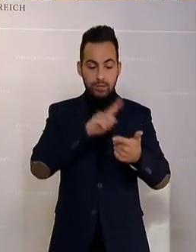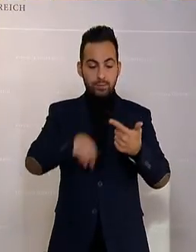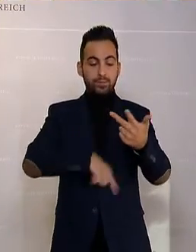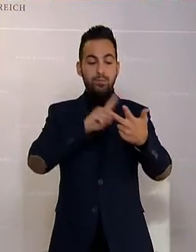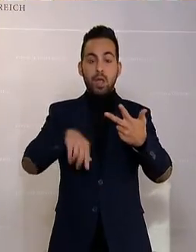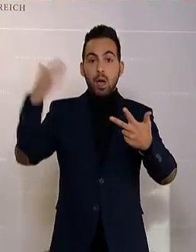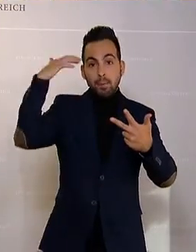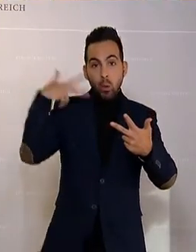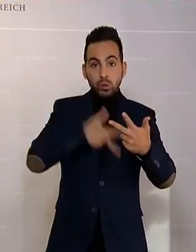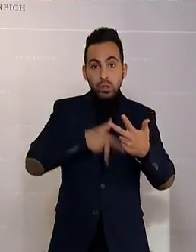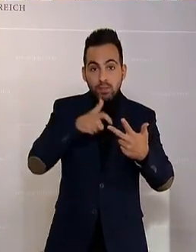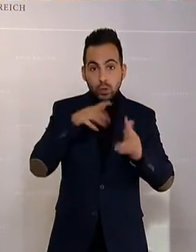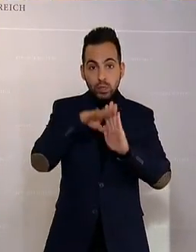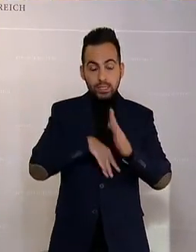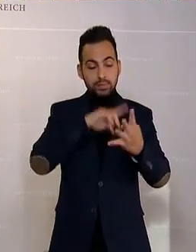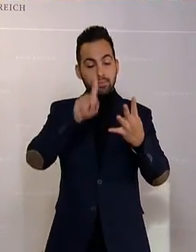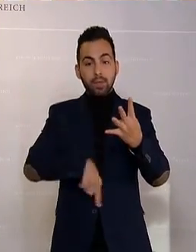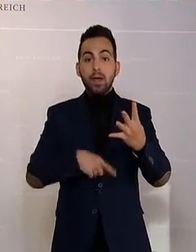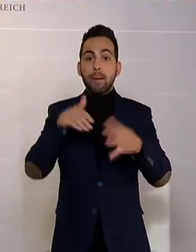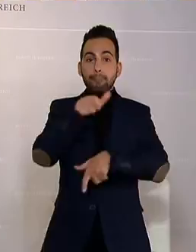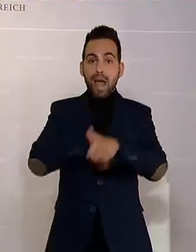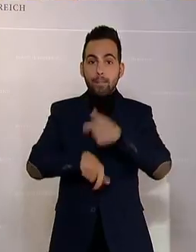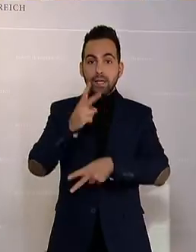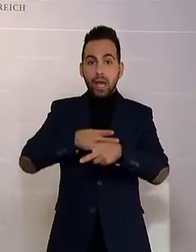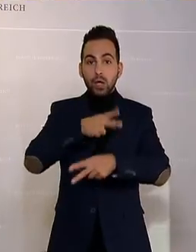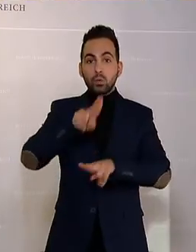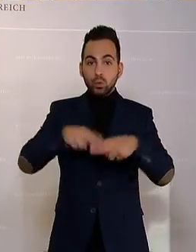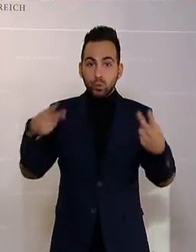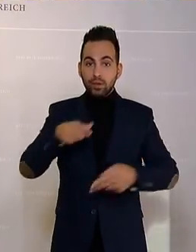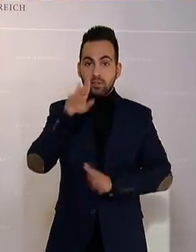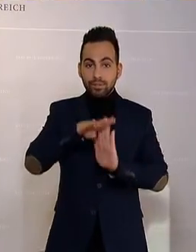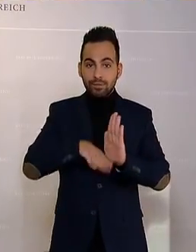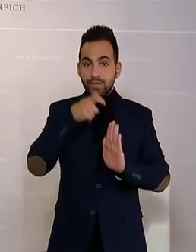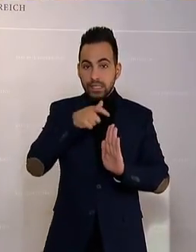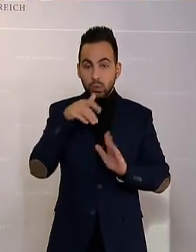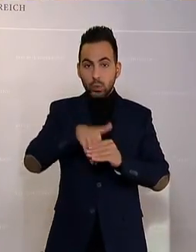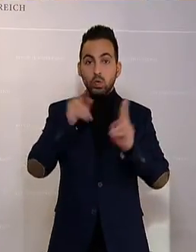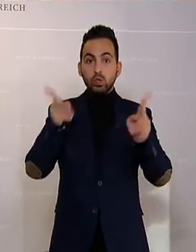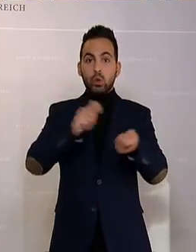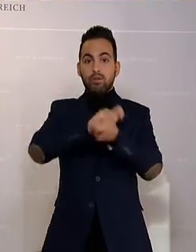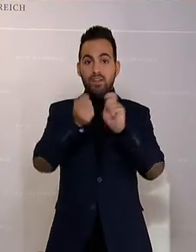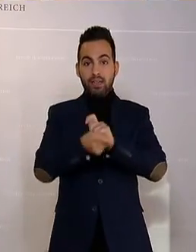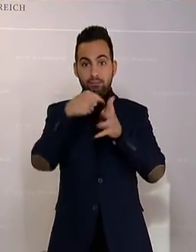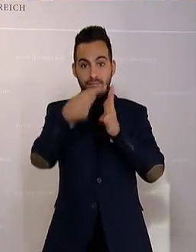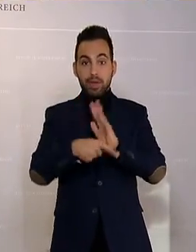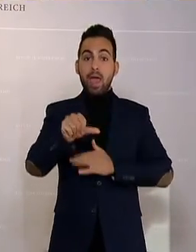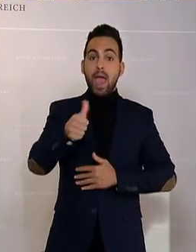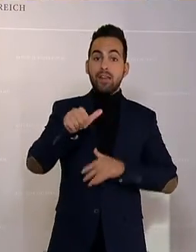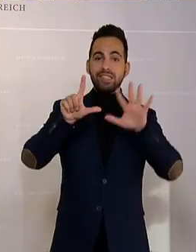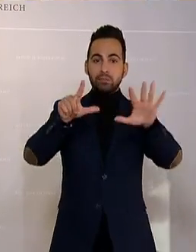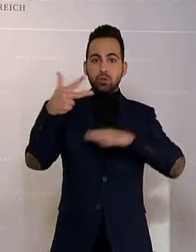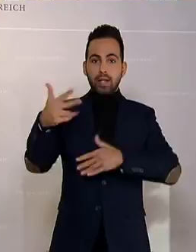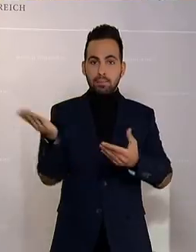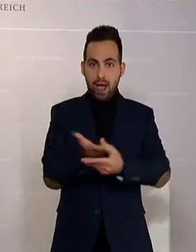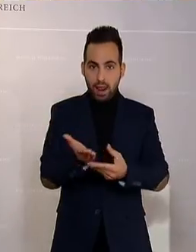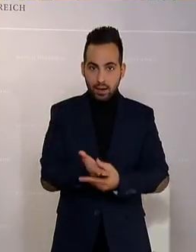einen Initiativantrag eingebracht. Es handelt sich dabei unter anderem um den Ersatz der Kosten für Schutzausrüstung für die